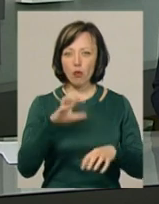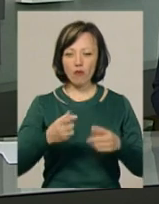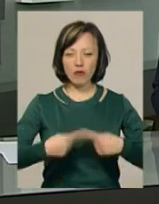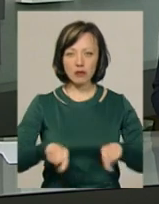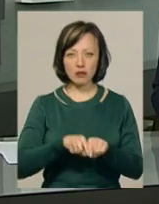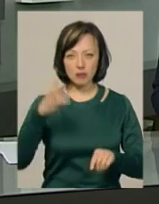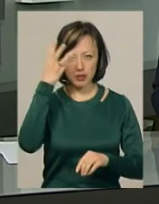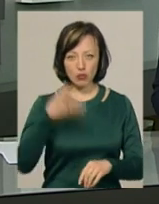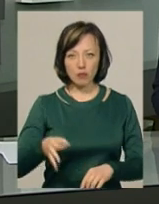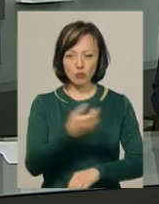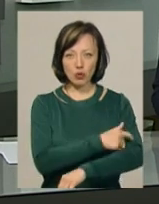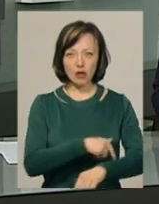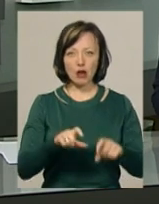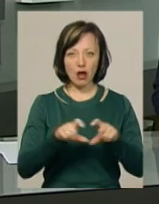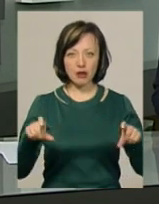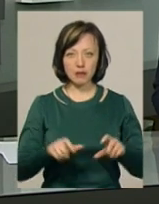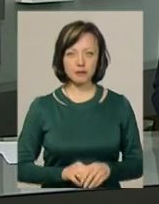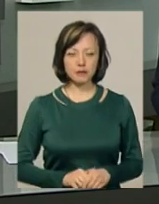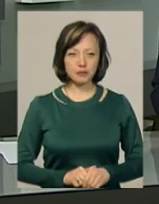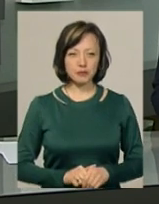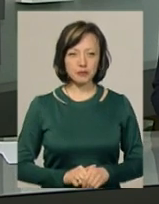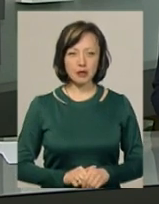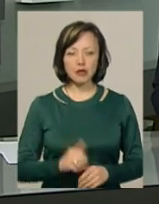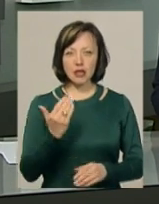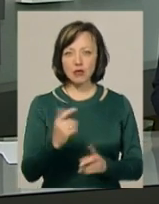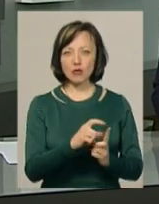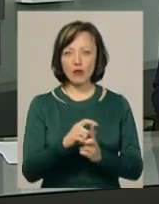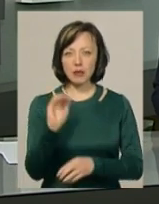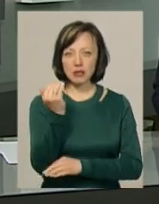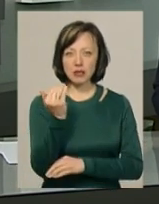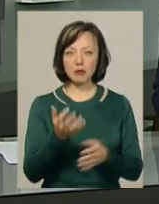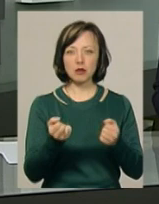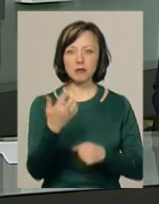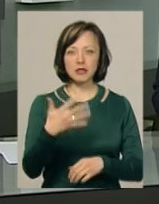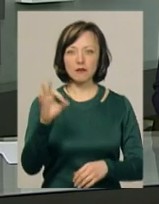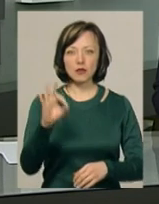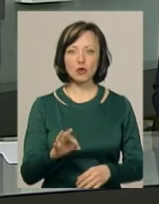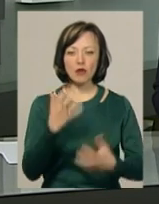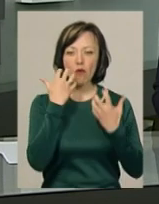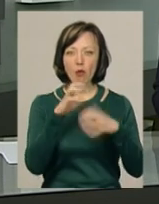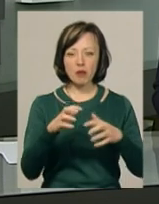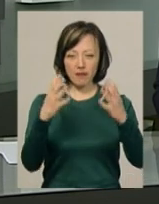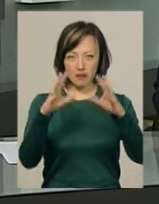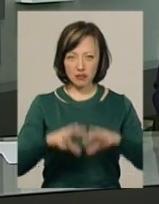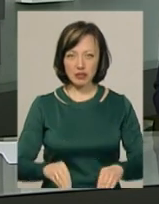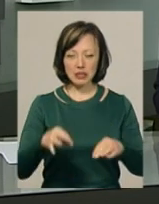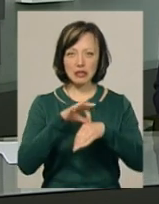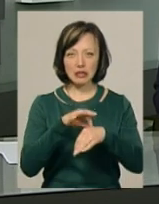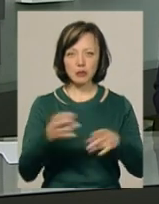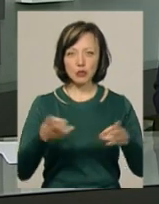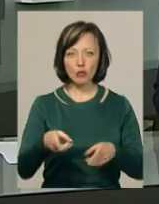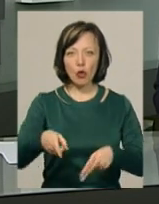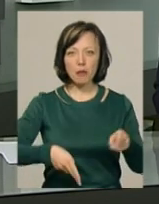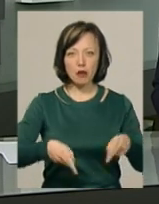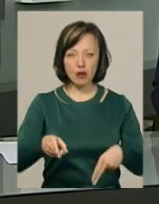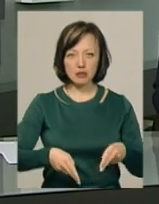відділення Хмельницької обласної лікарні Оксана Хуторцова. За її словами, дитина отримала 50% опіків тіла і потребує оперативного